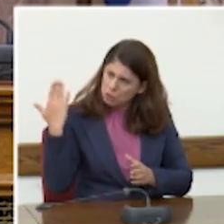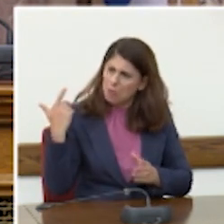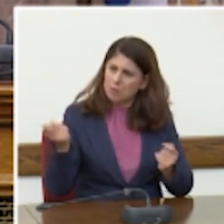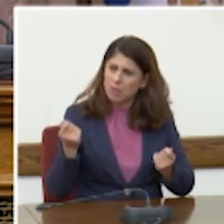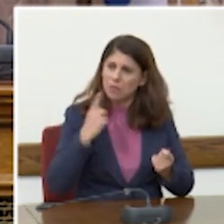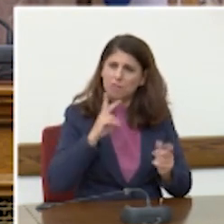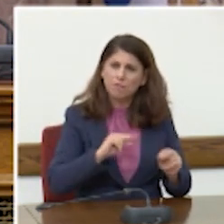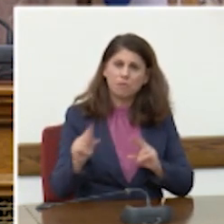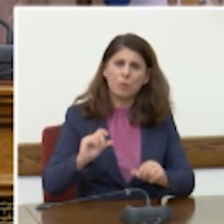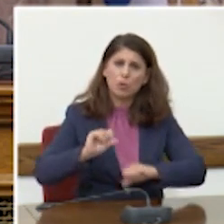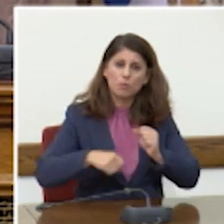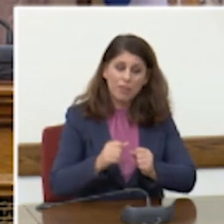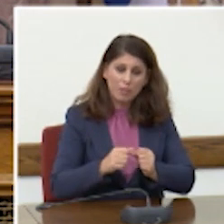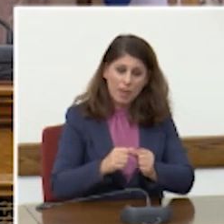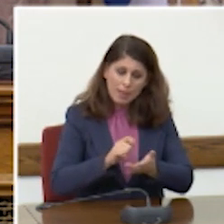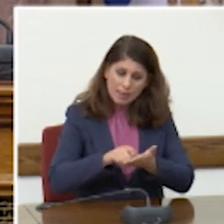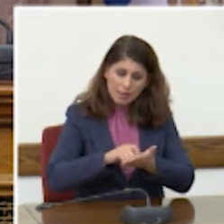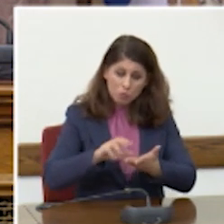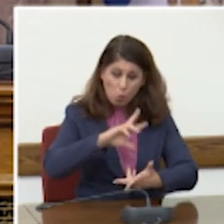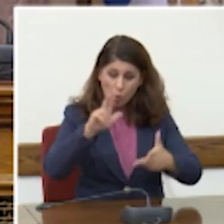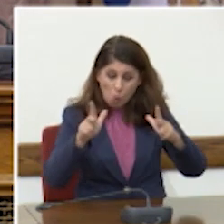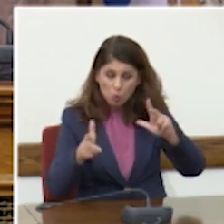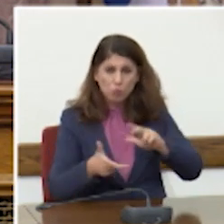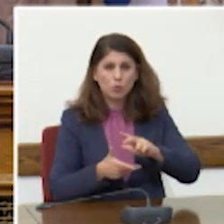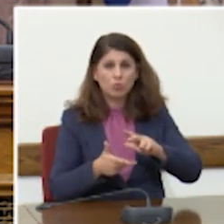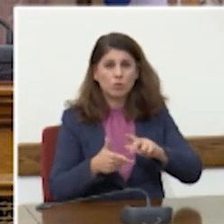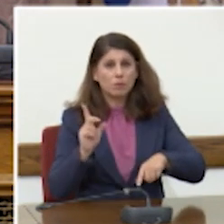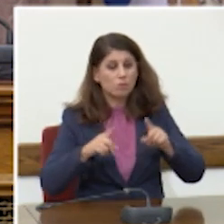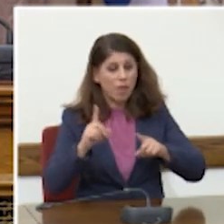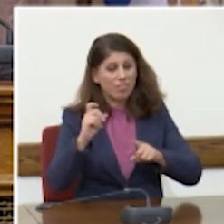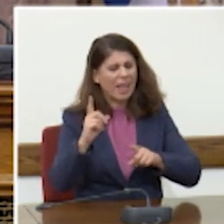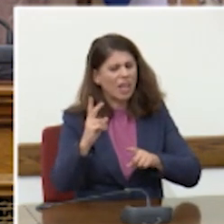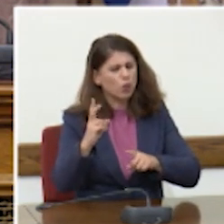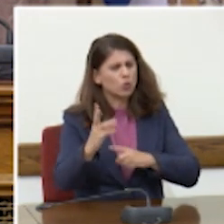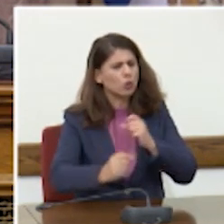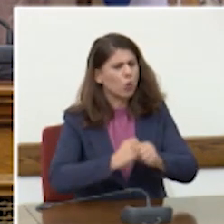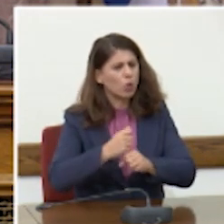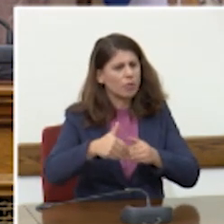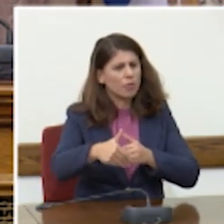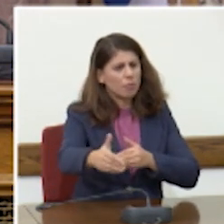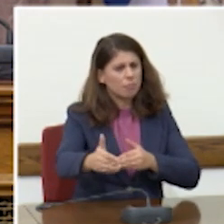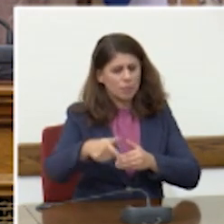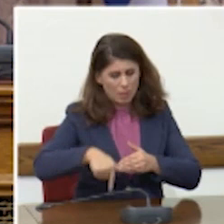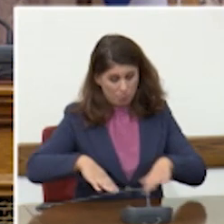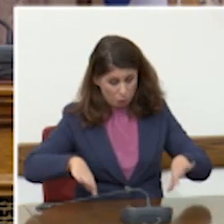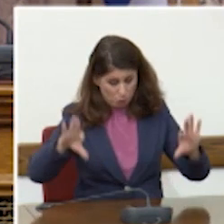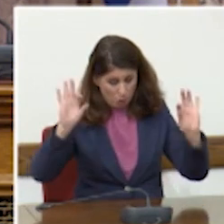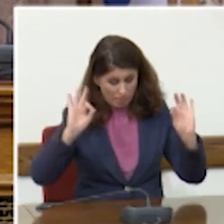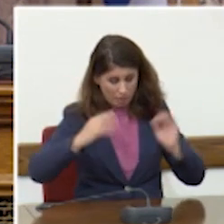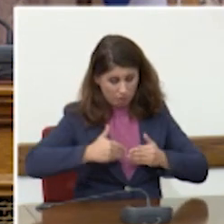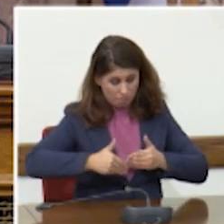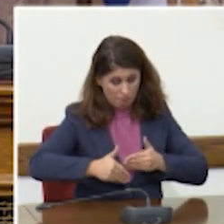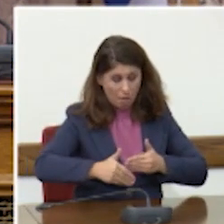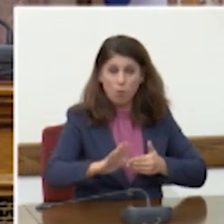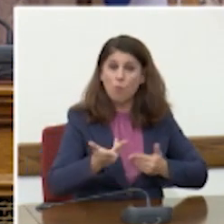αποτυπωθεί ο κόσμος κάποιες δεκαετίες σε σχέση με το σημείο αναφοράς που ξεκίνησαν αυτές